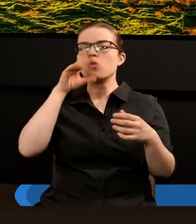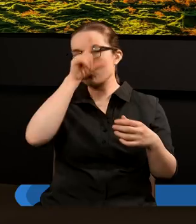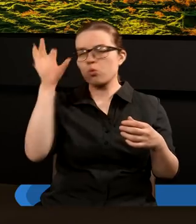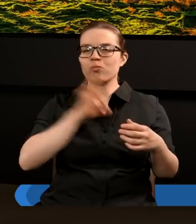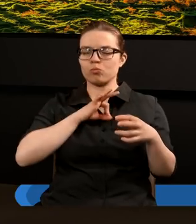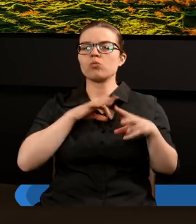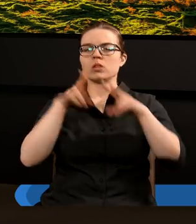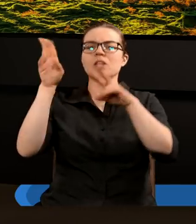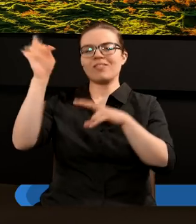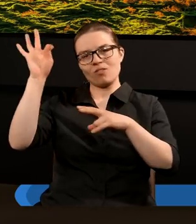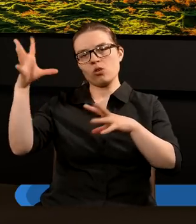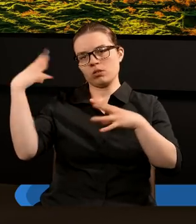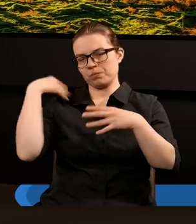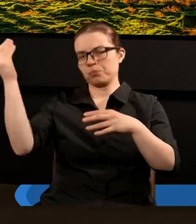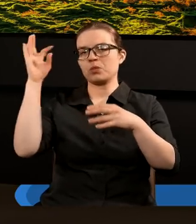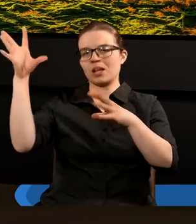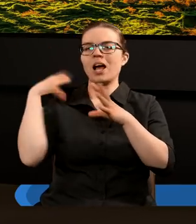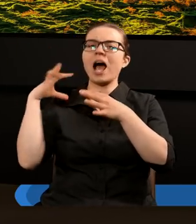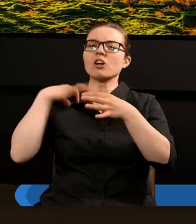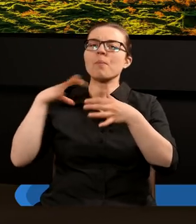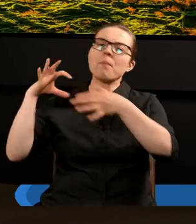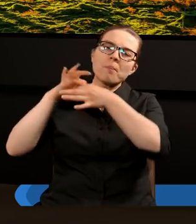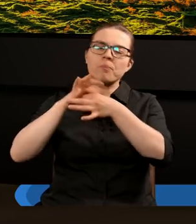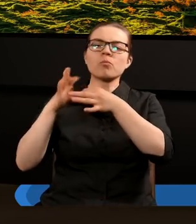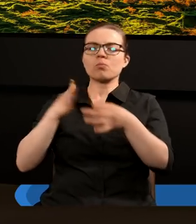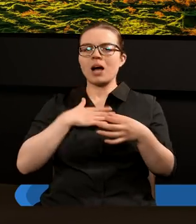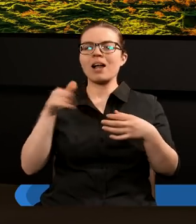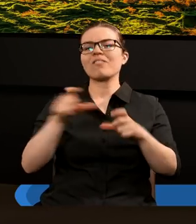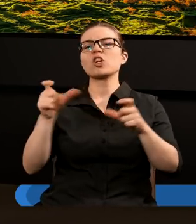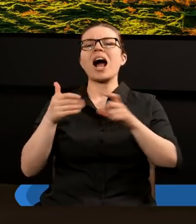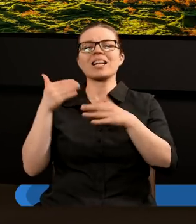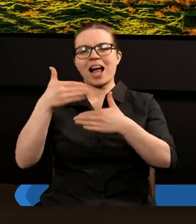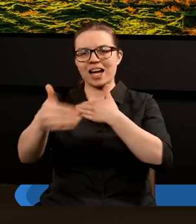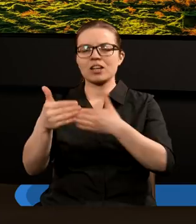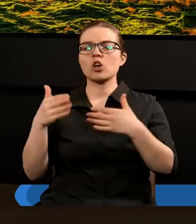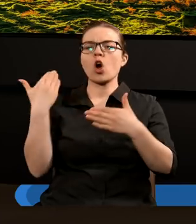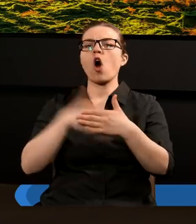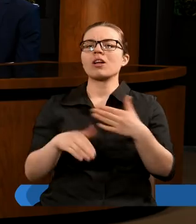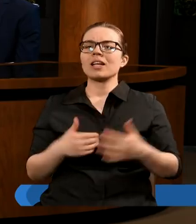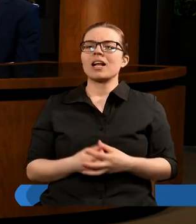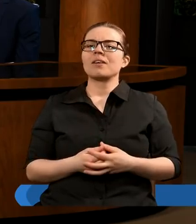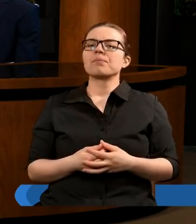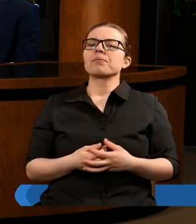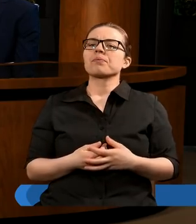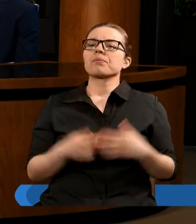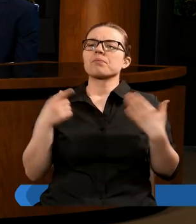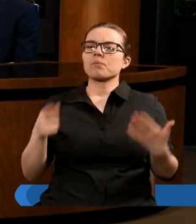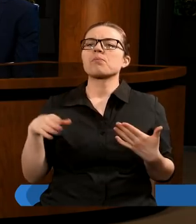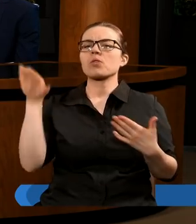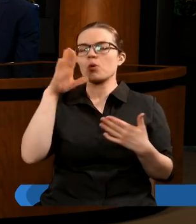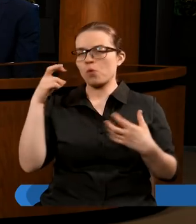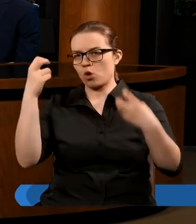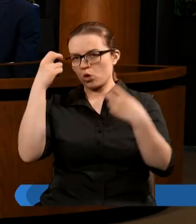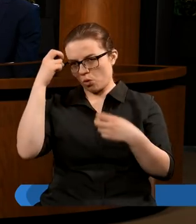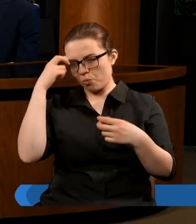wprowadza swoje prawa i swój porządek w tych czasach końca. Co ciekawe jest to, że Bożą